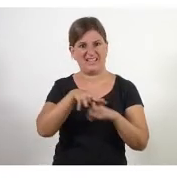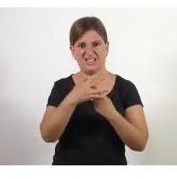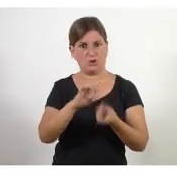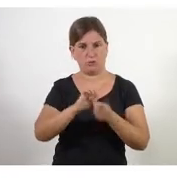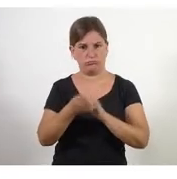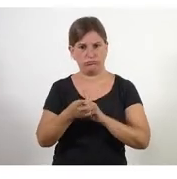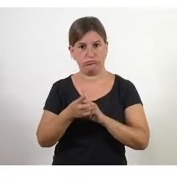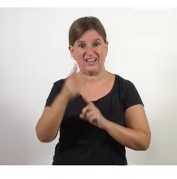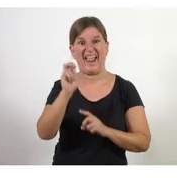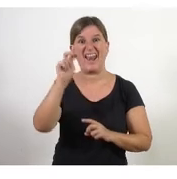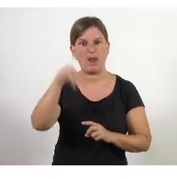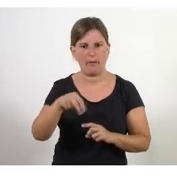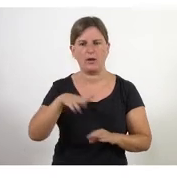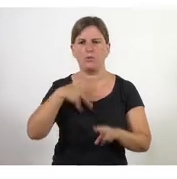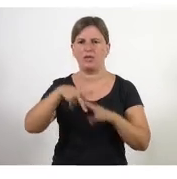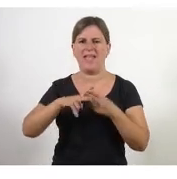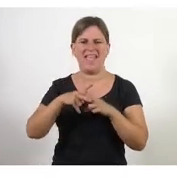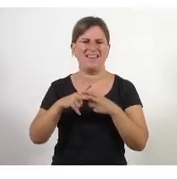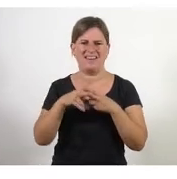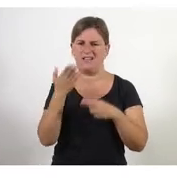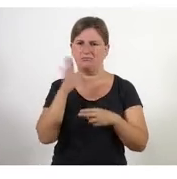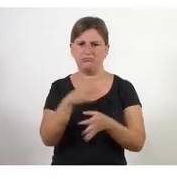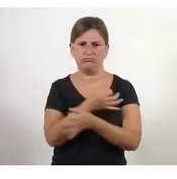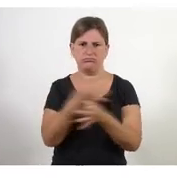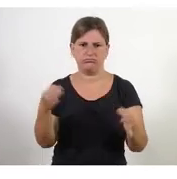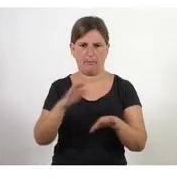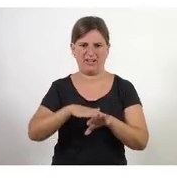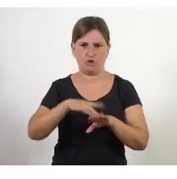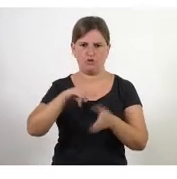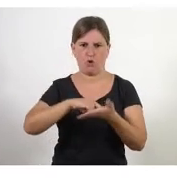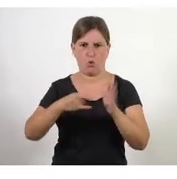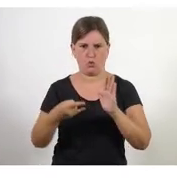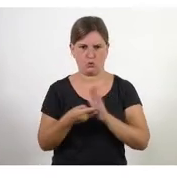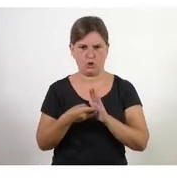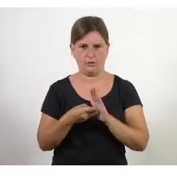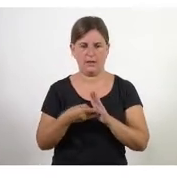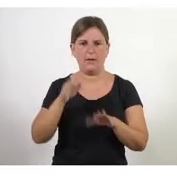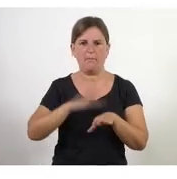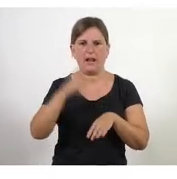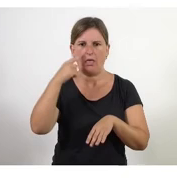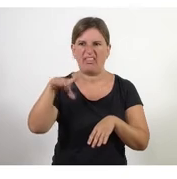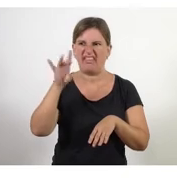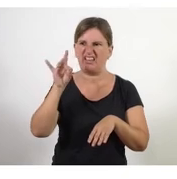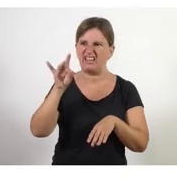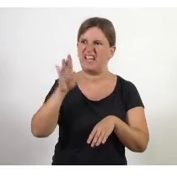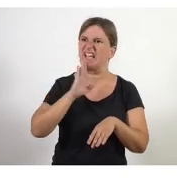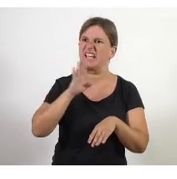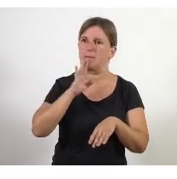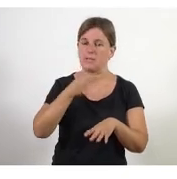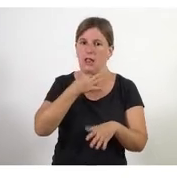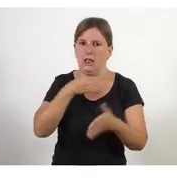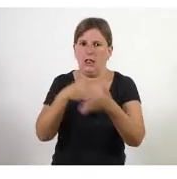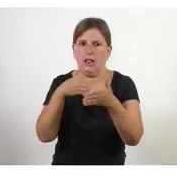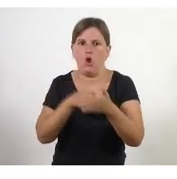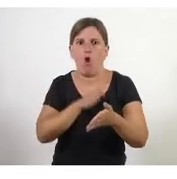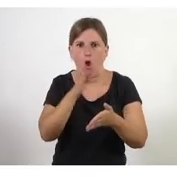Canvan podria ser una eina ideal per poder donar solució primer per detectar què t'està passant on són els colls d'ampolla